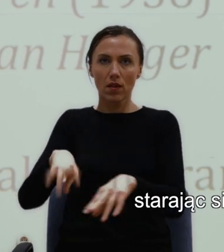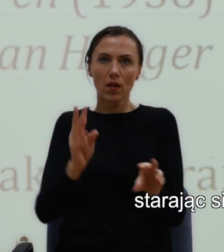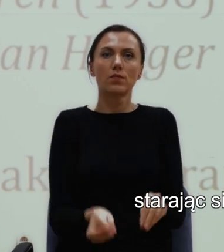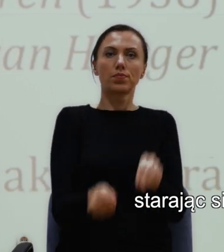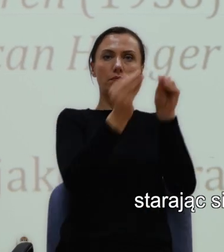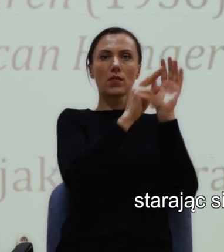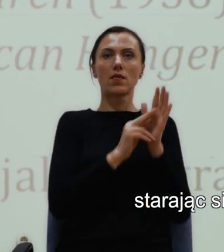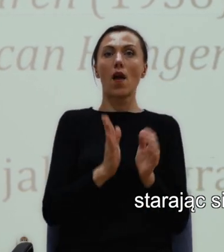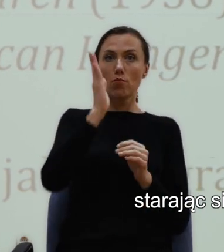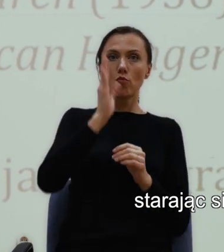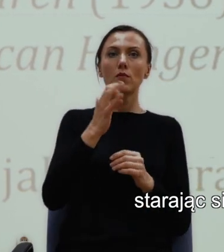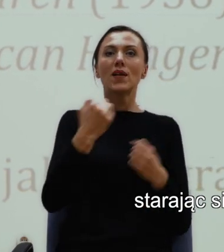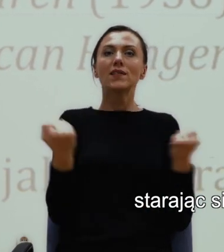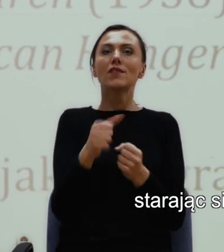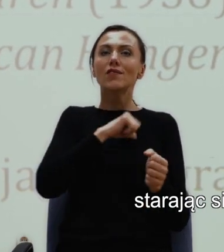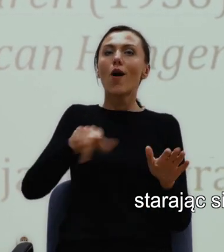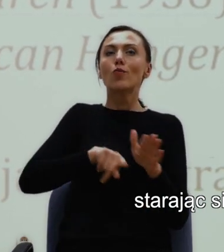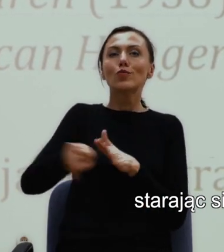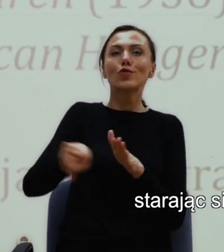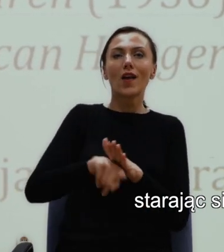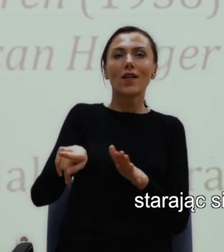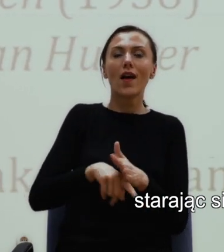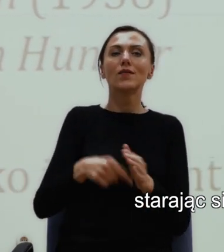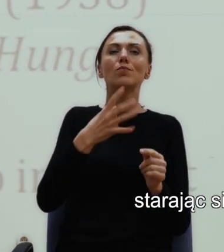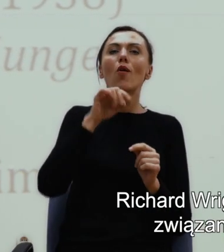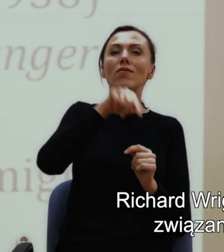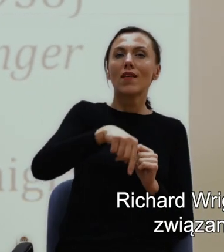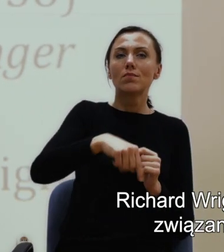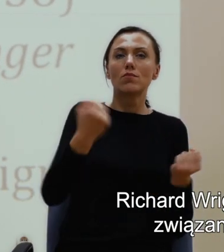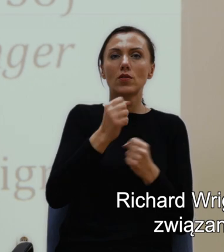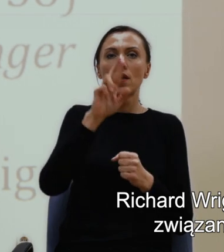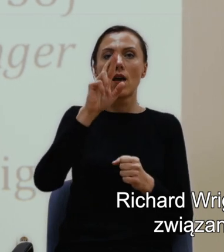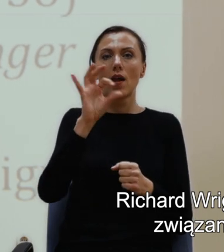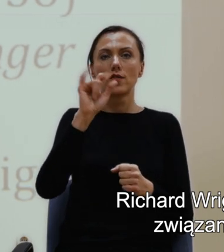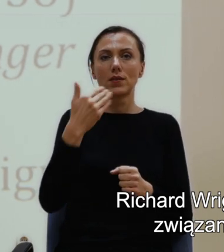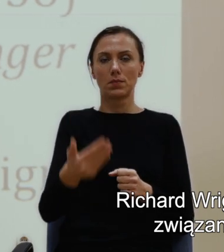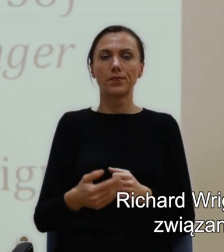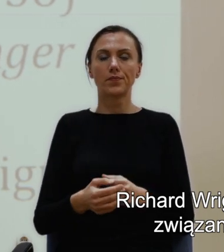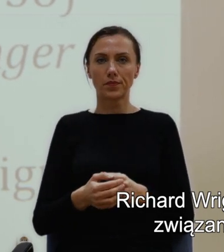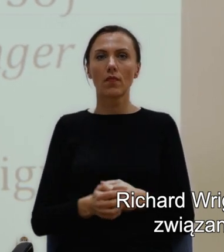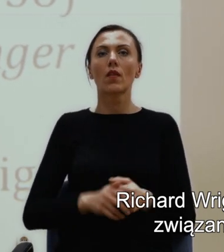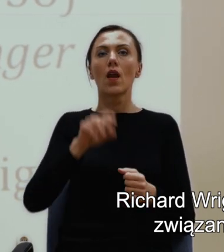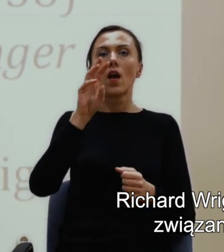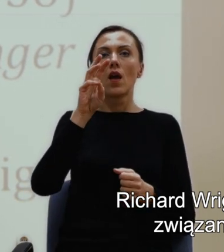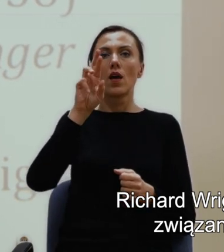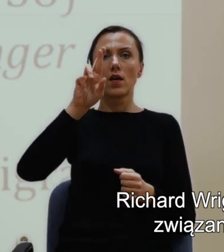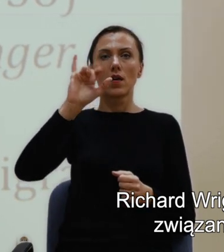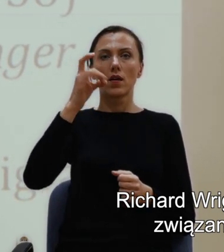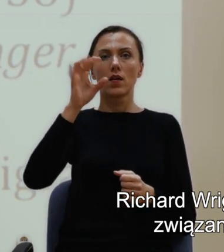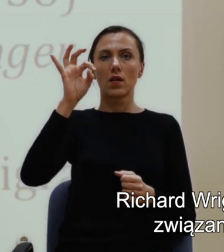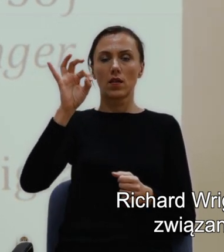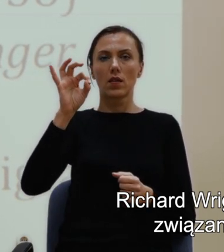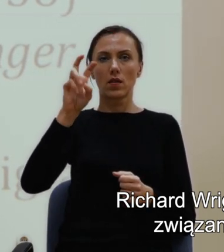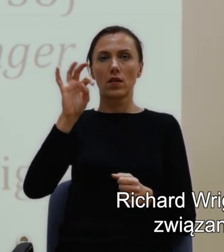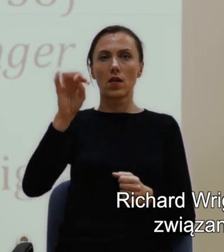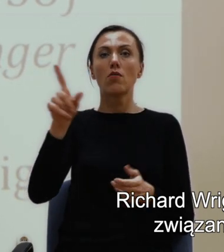przed opresyjnym rasizmem i segregacją rasową. Richard Wright pisał takie